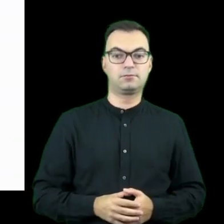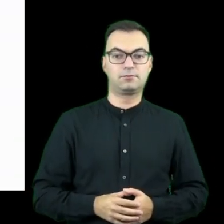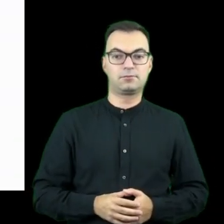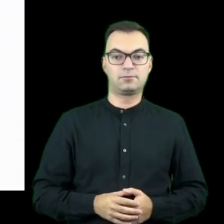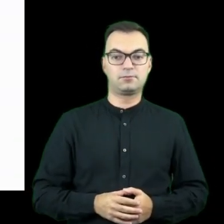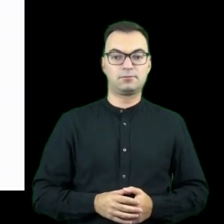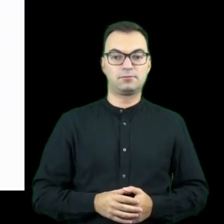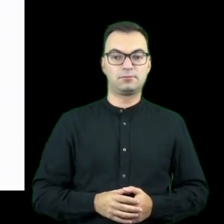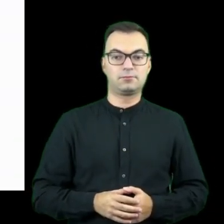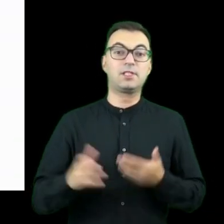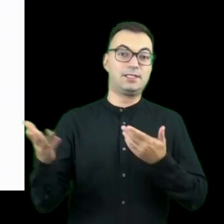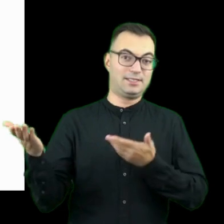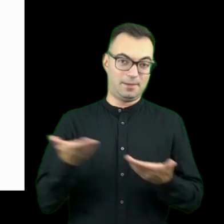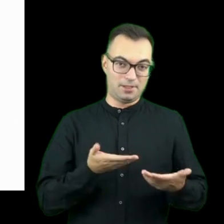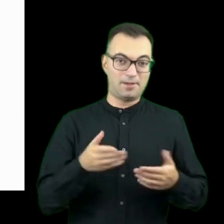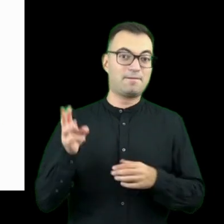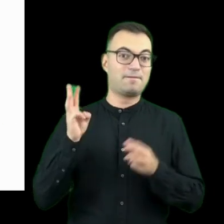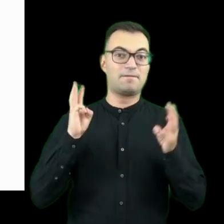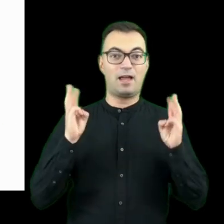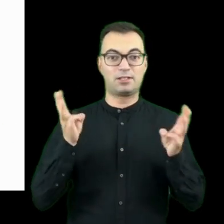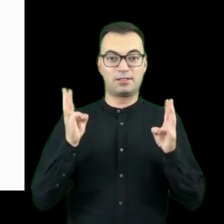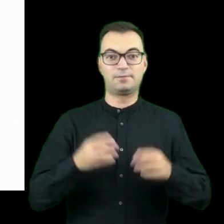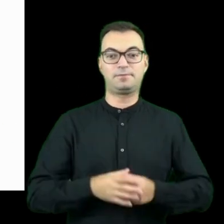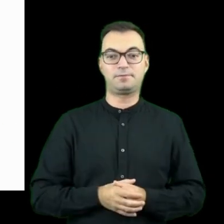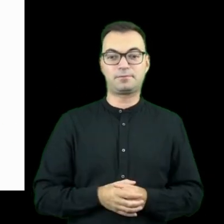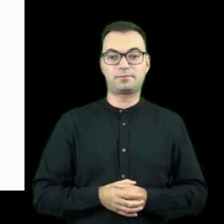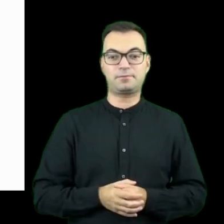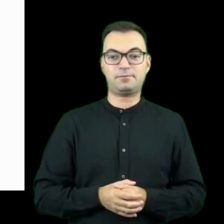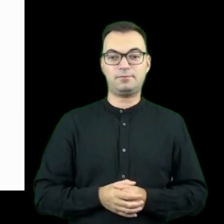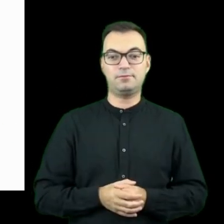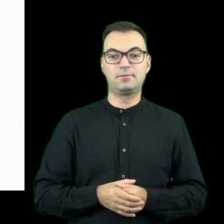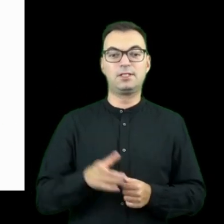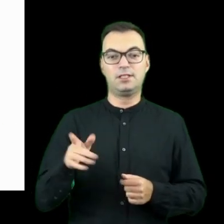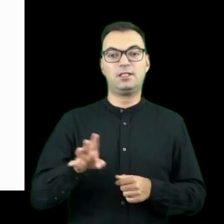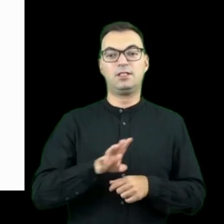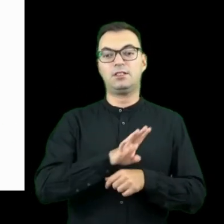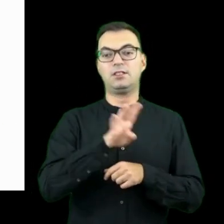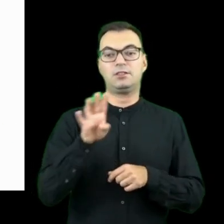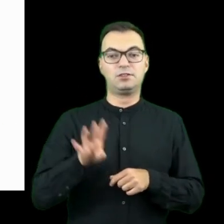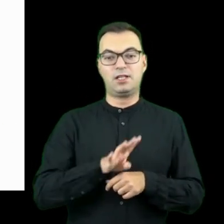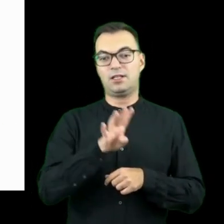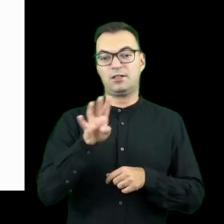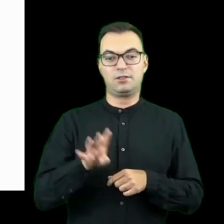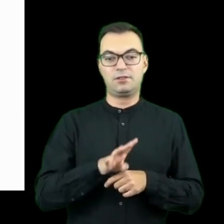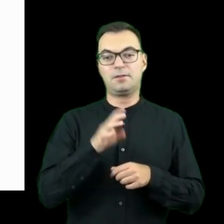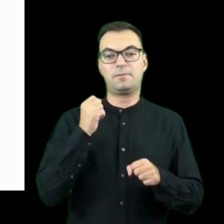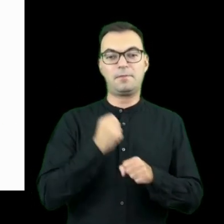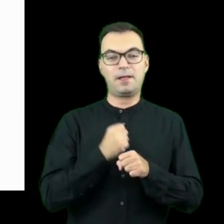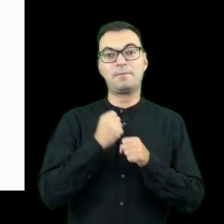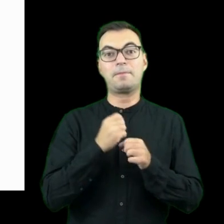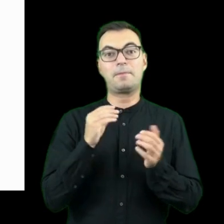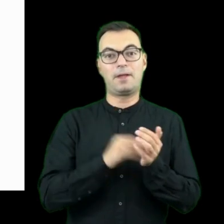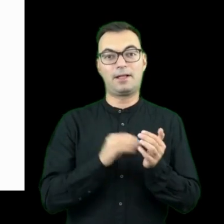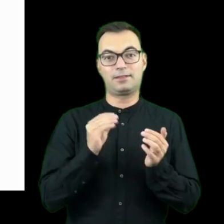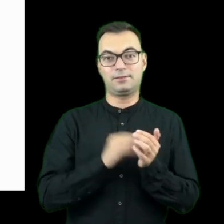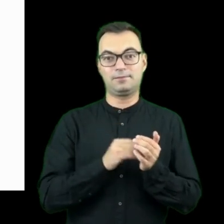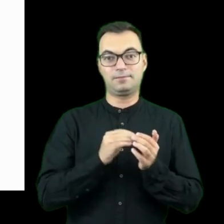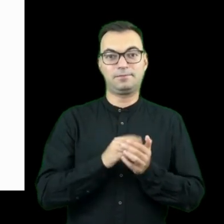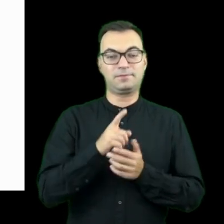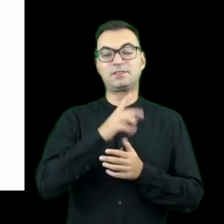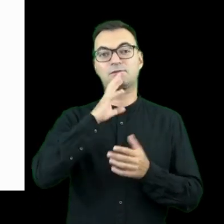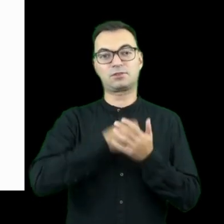to zapraszamy na warsztat, który będzie poświęcony 4 godziny już takiej stricte praktycznej pracy na Waszych